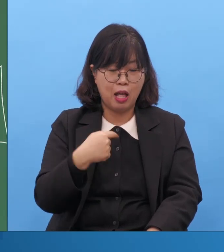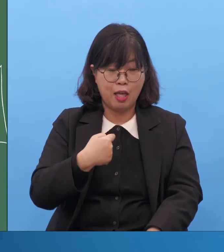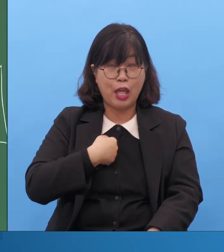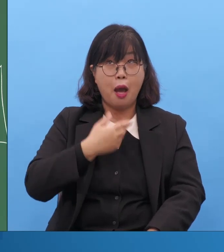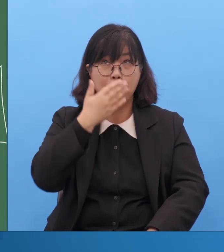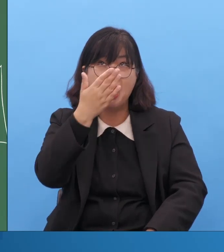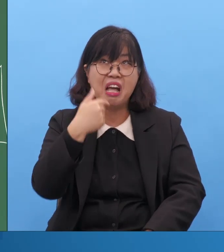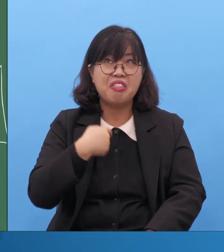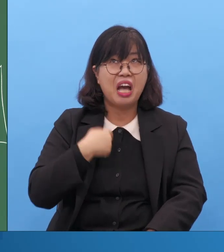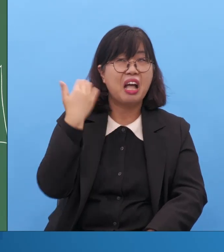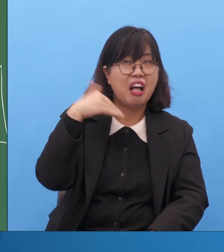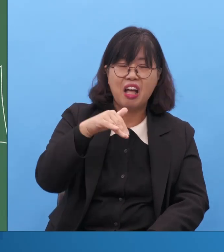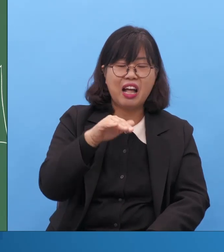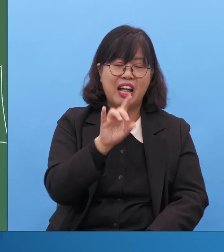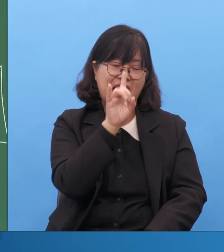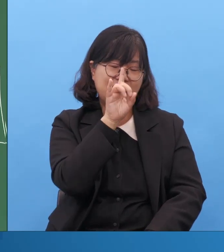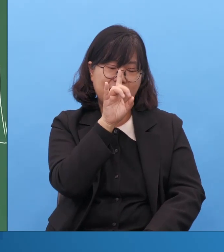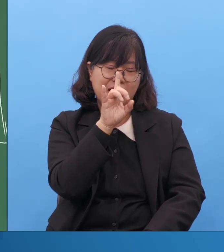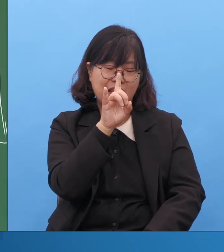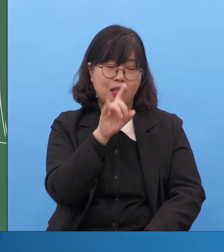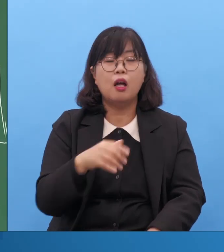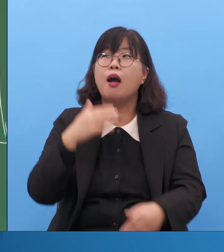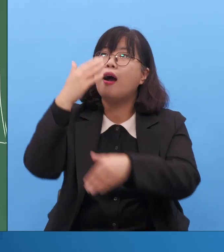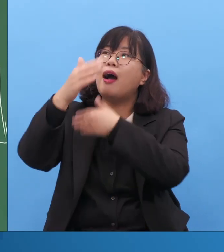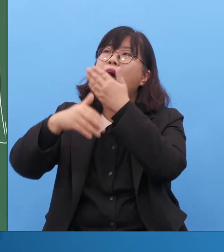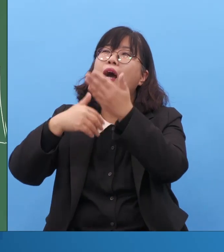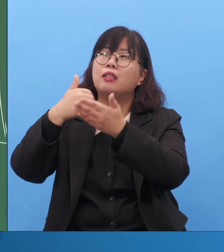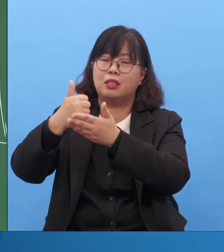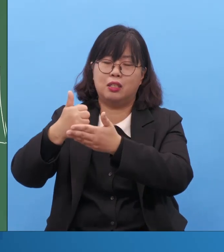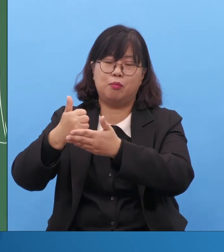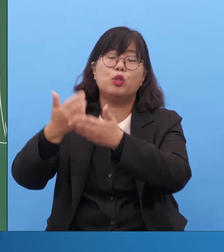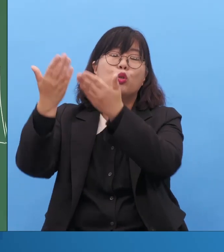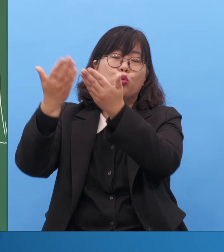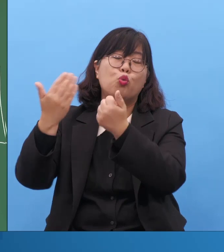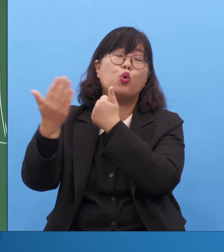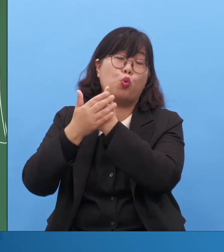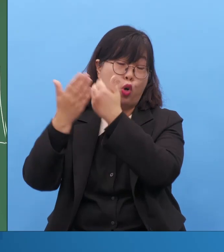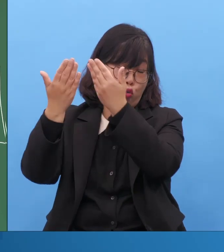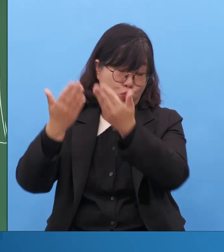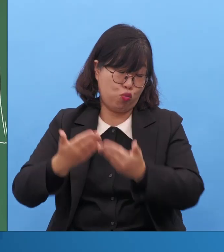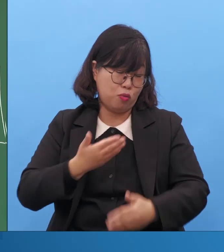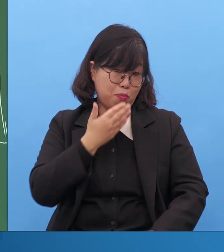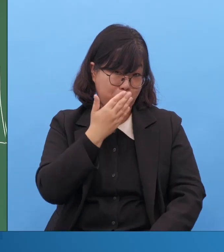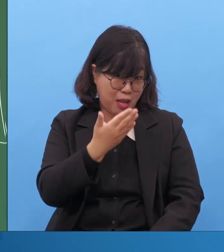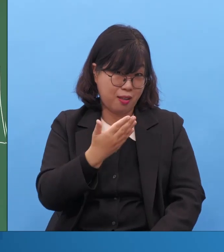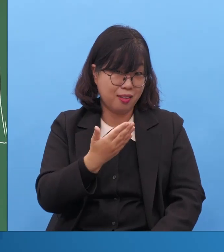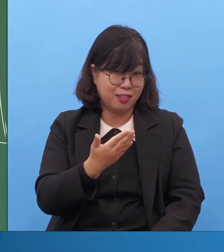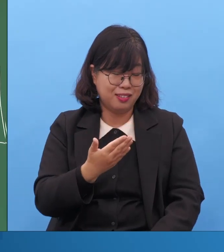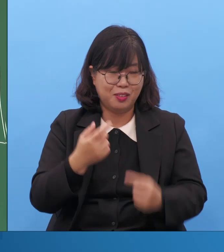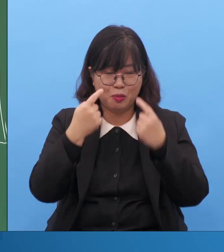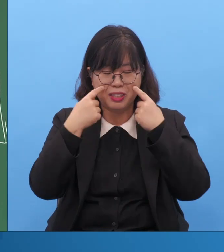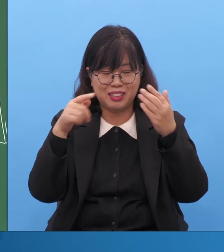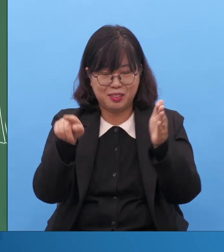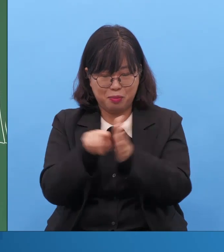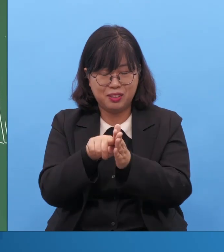은약 잡는 축복의 주관되기를 예수님 이름으로 축복합니다.